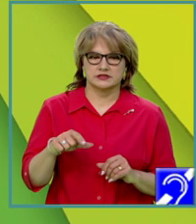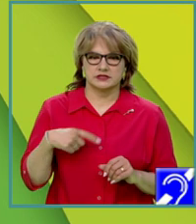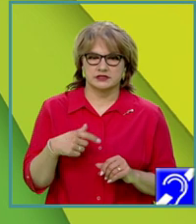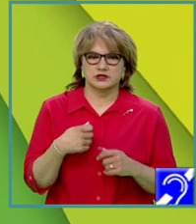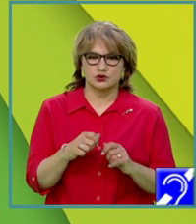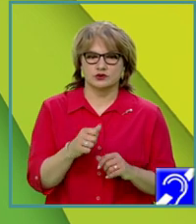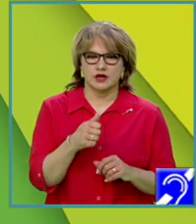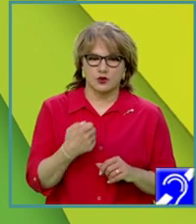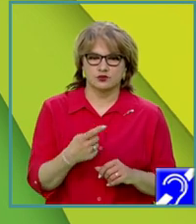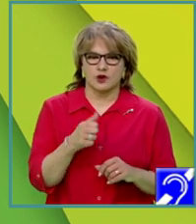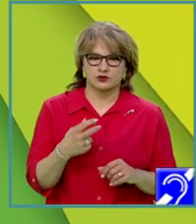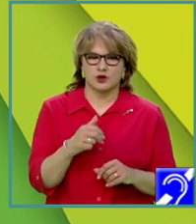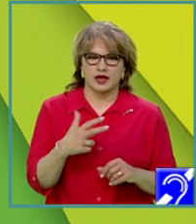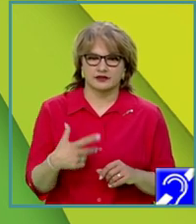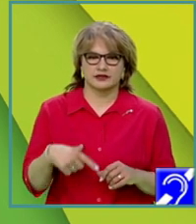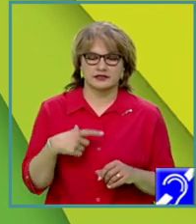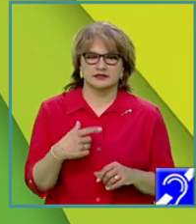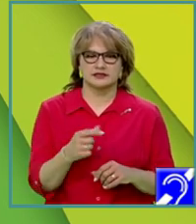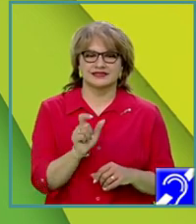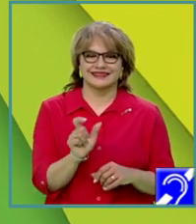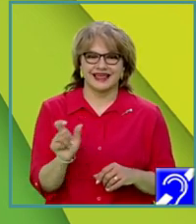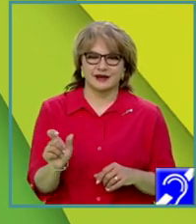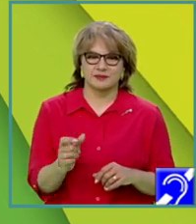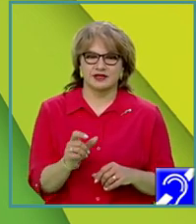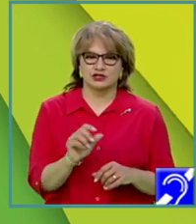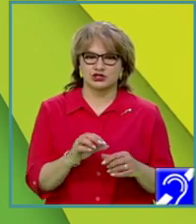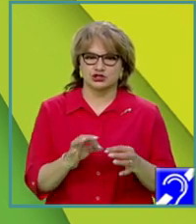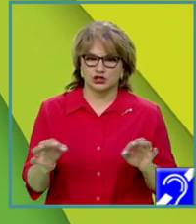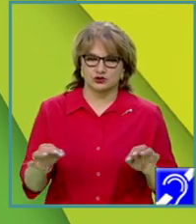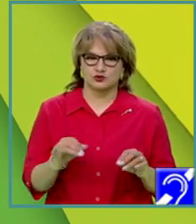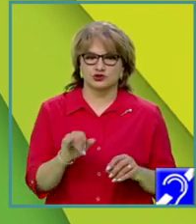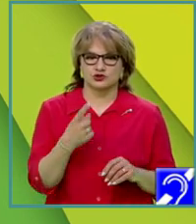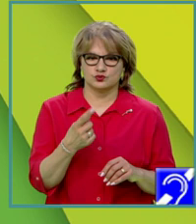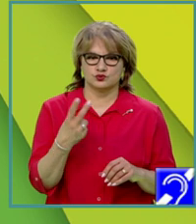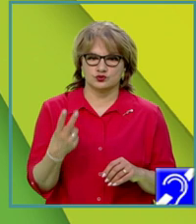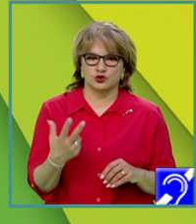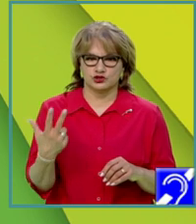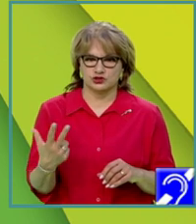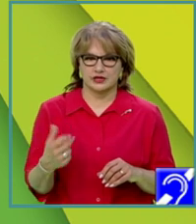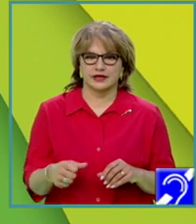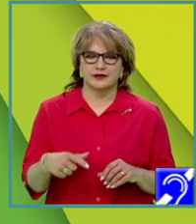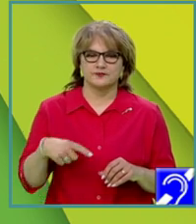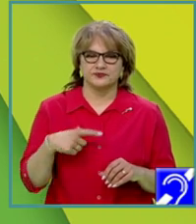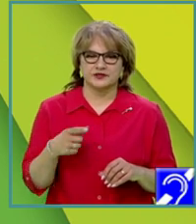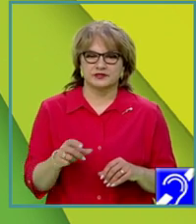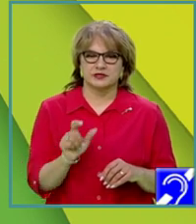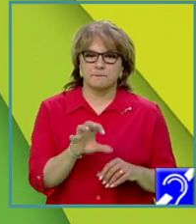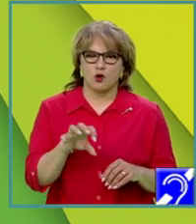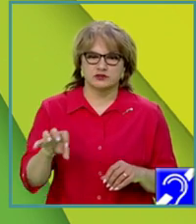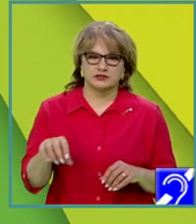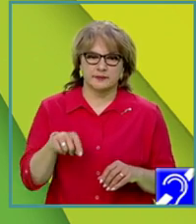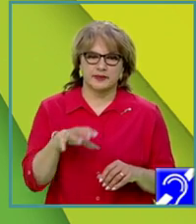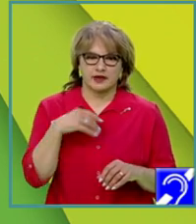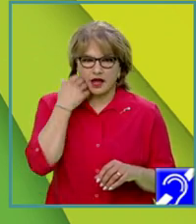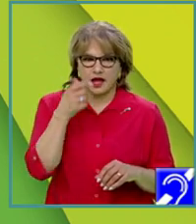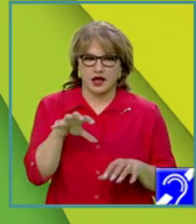atât A1, A2, A3 se numesc termenii șirului, iar A1, A2 și A3 reprezintă pozițiile